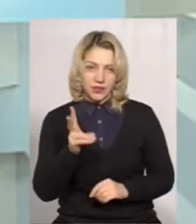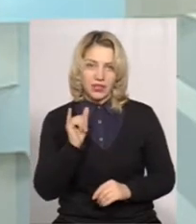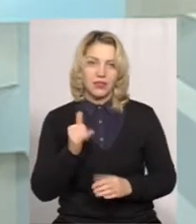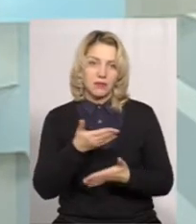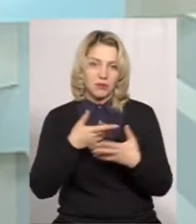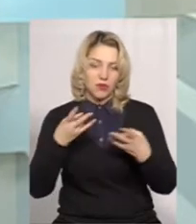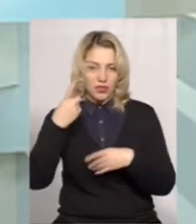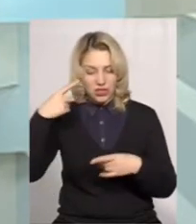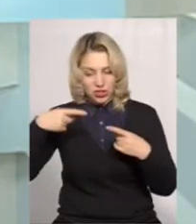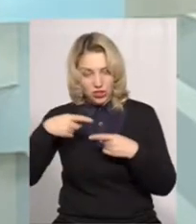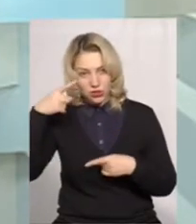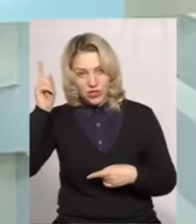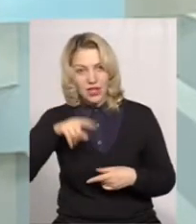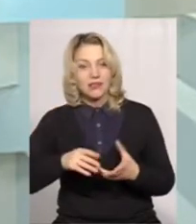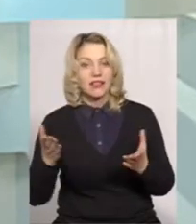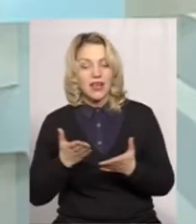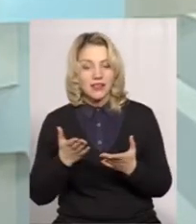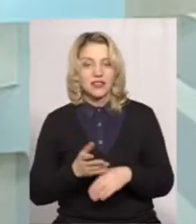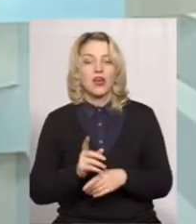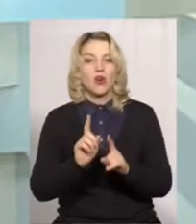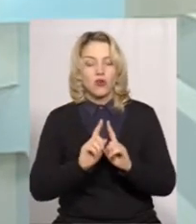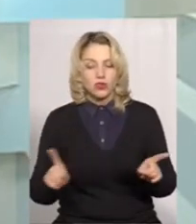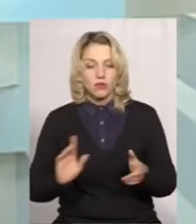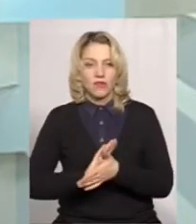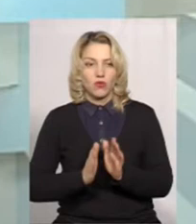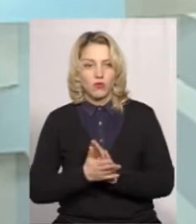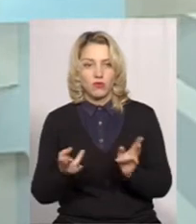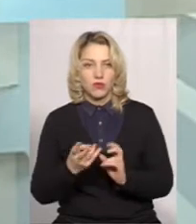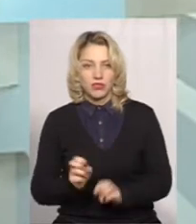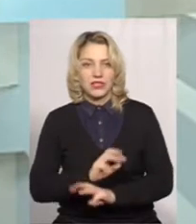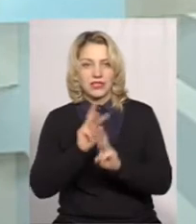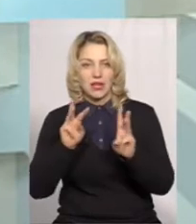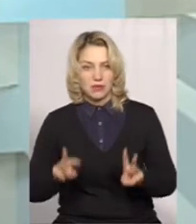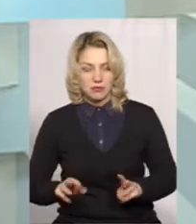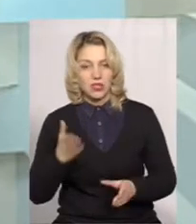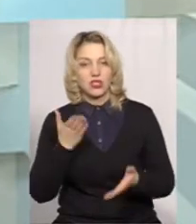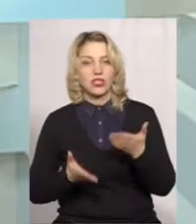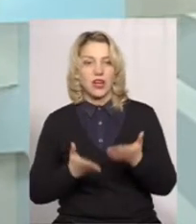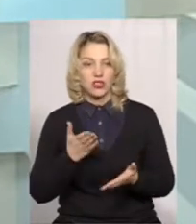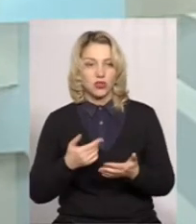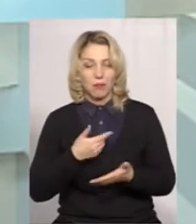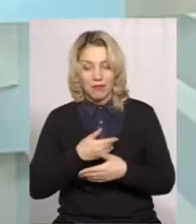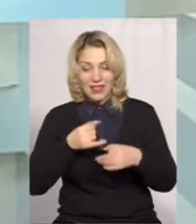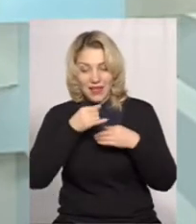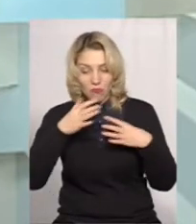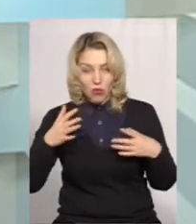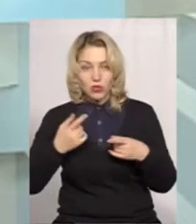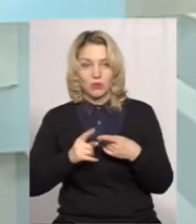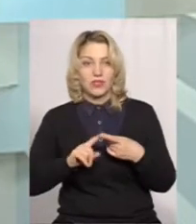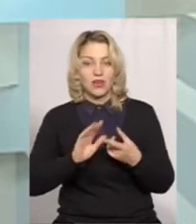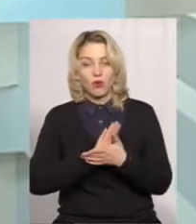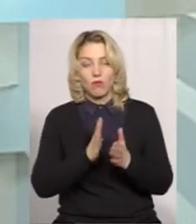чітко знати, які особливі умови ми маємо забезпечити. Якщо ми не можемо цих